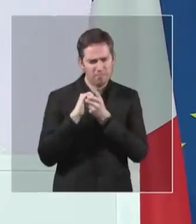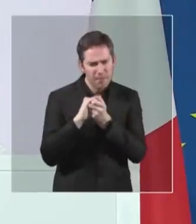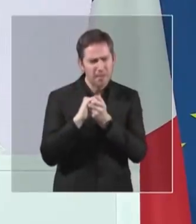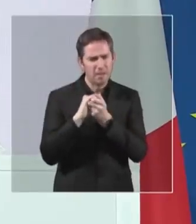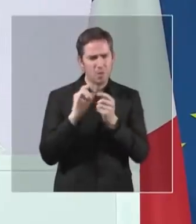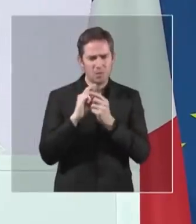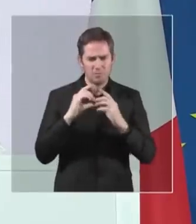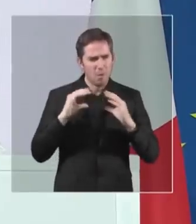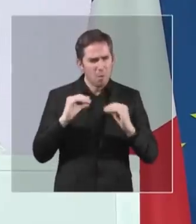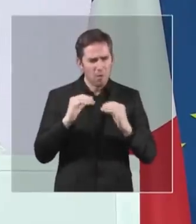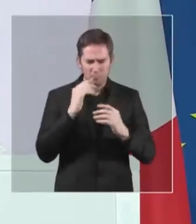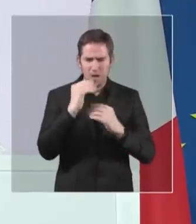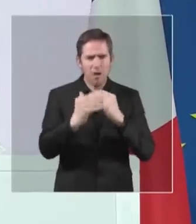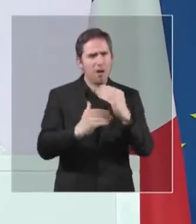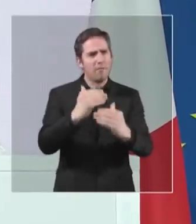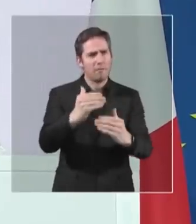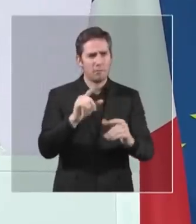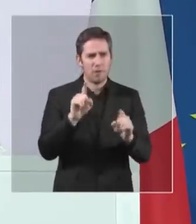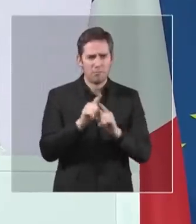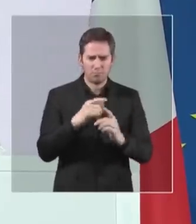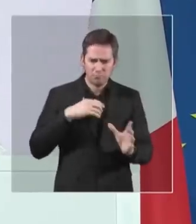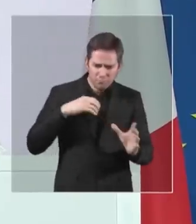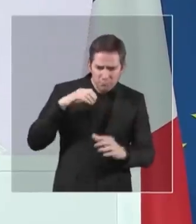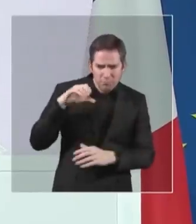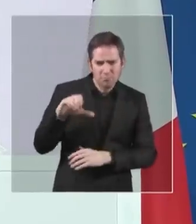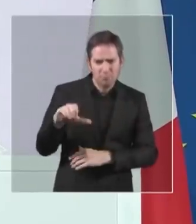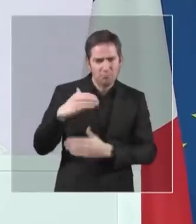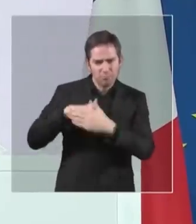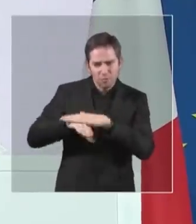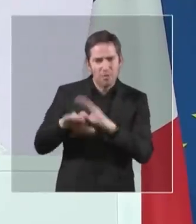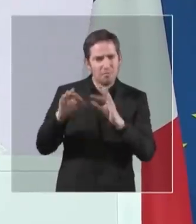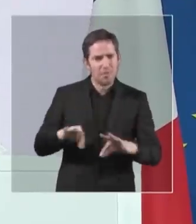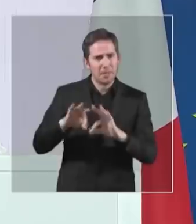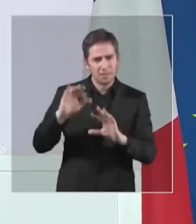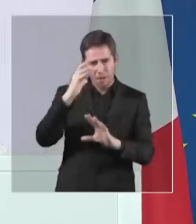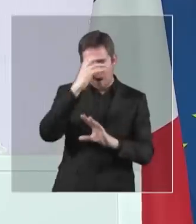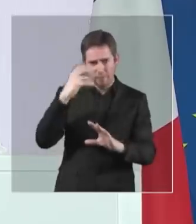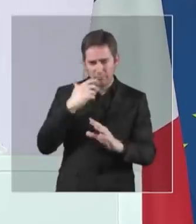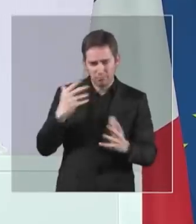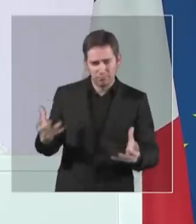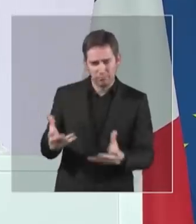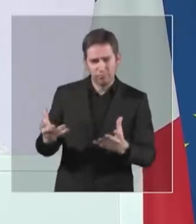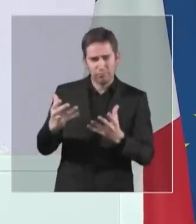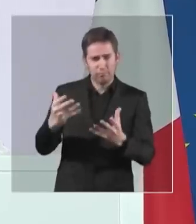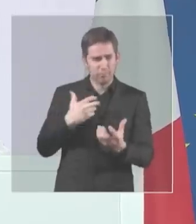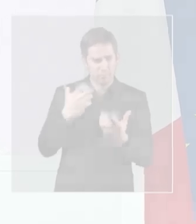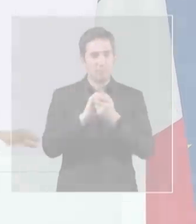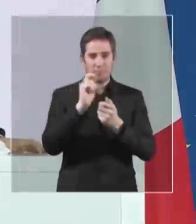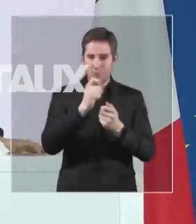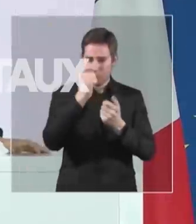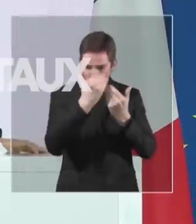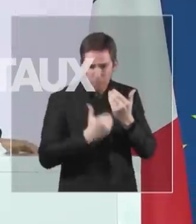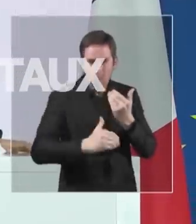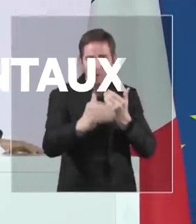mettre en place pour bâtir des investissements dans les économies africaines et justement construire cet avenir commun.